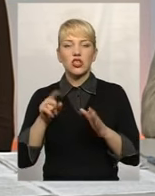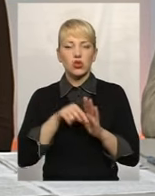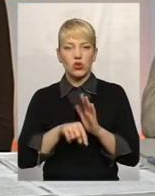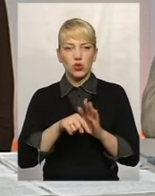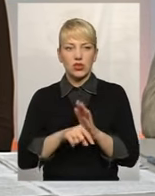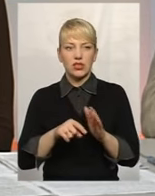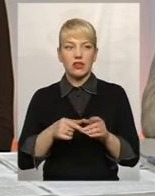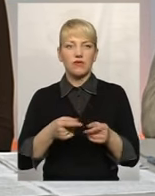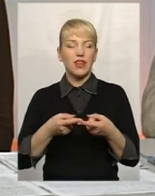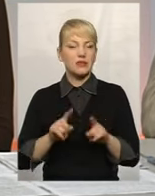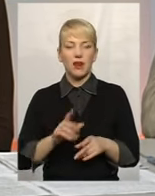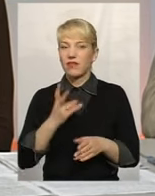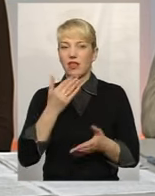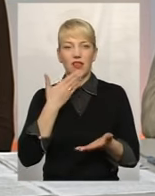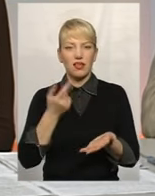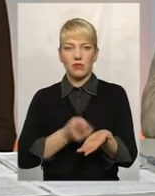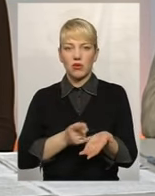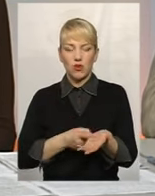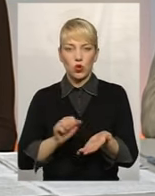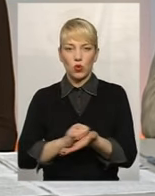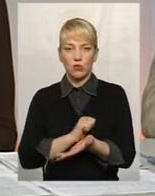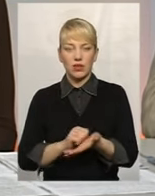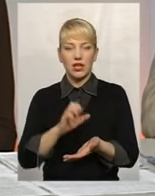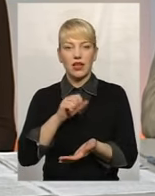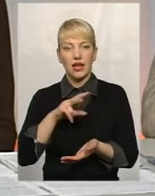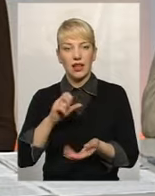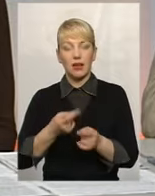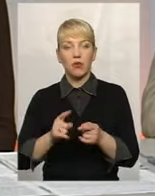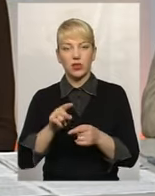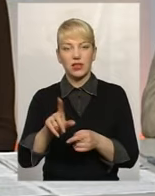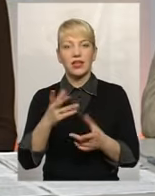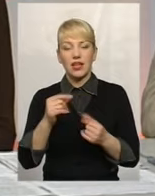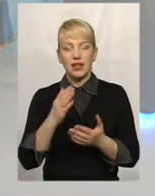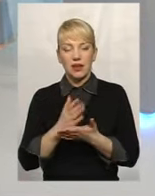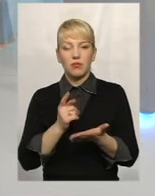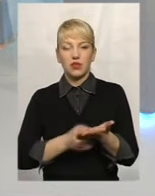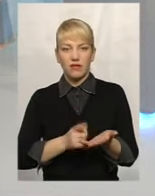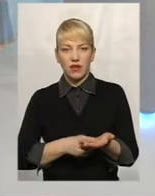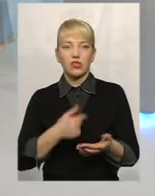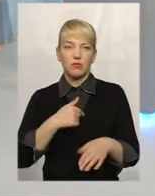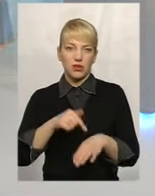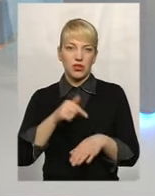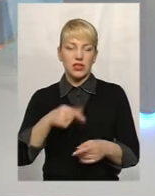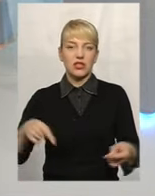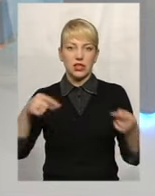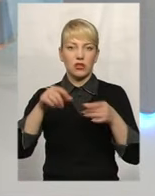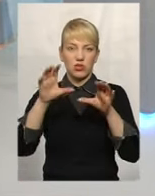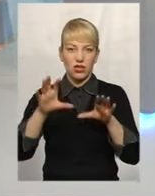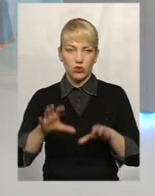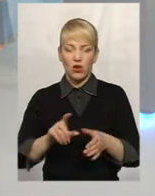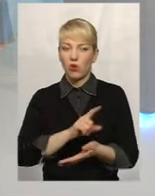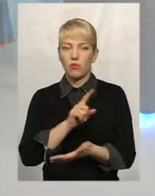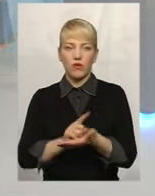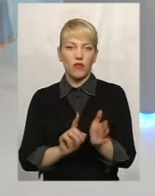насправді деколи не підтверджуються документально, але по тих, що підтверджується, то реагуємо згідно з чинним законодавством. Обов'язково